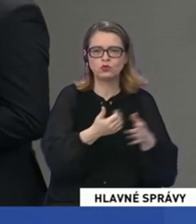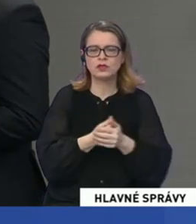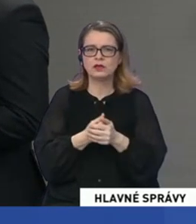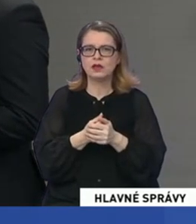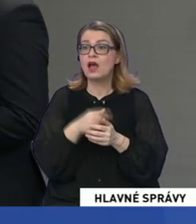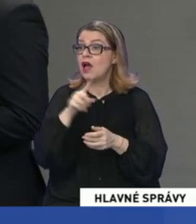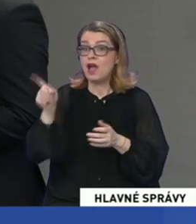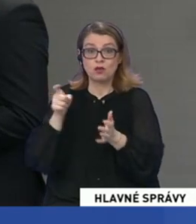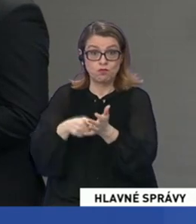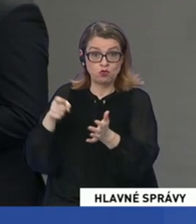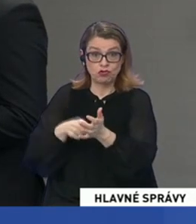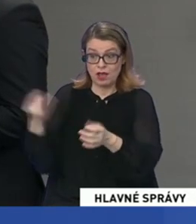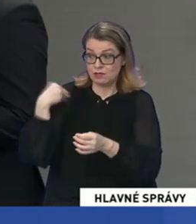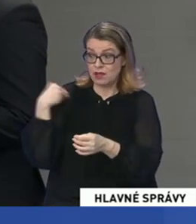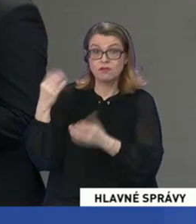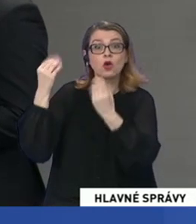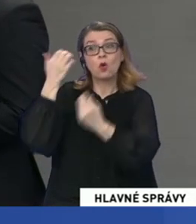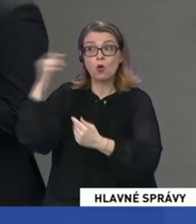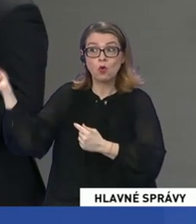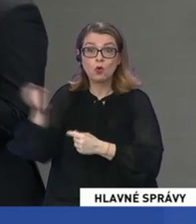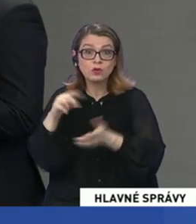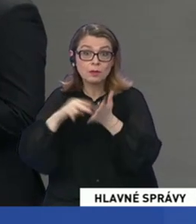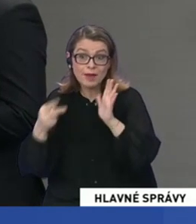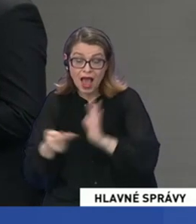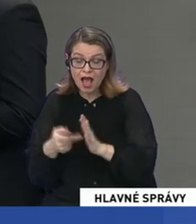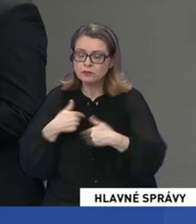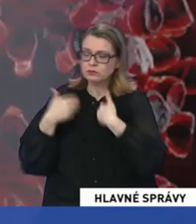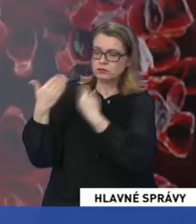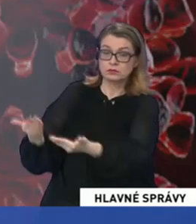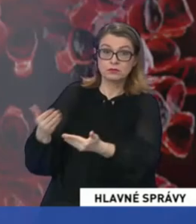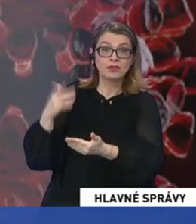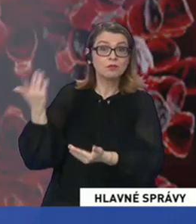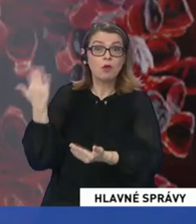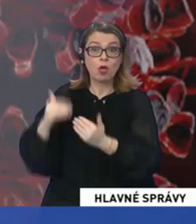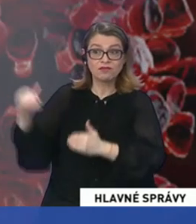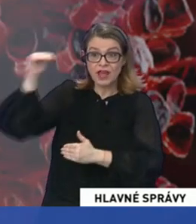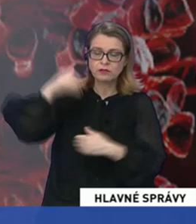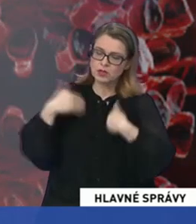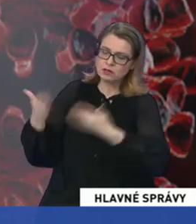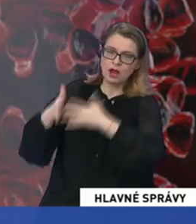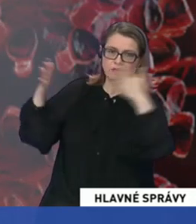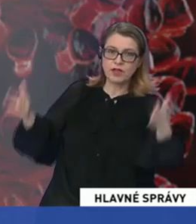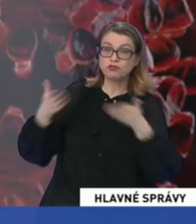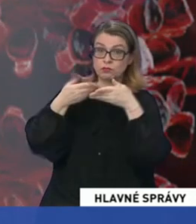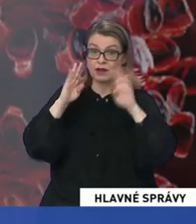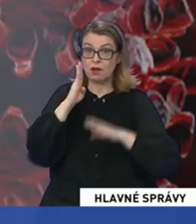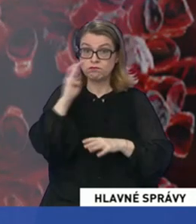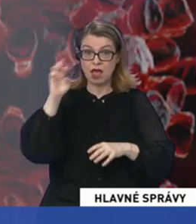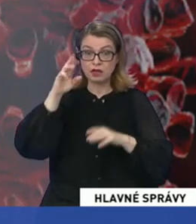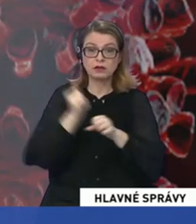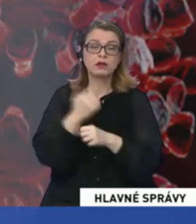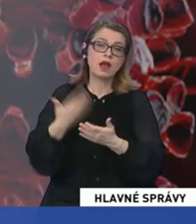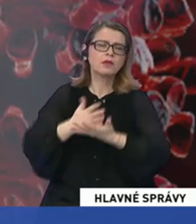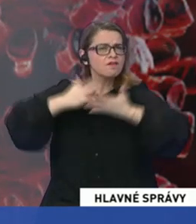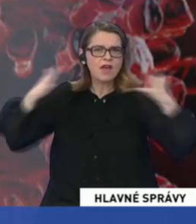požiadavka na hraniečný prechod, tak také sme tam dali, keď chýbali kapacite, dali sme tam väčšie. V Bratislave, konkrétne na Bergúru, máme postavený veľký stav.